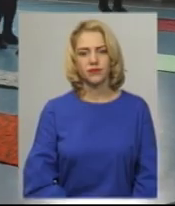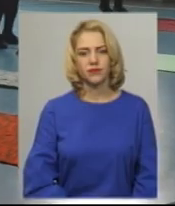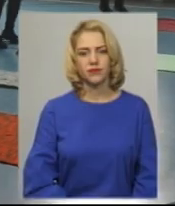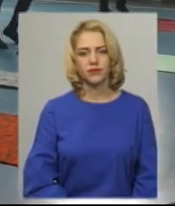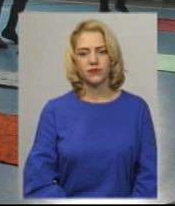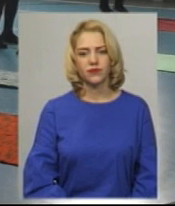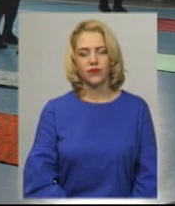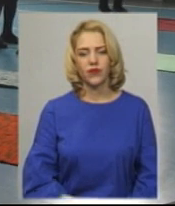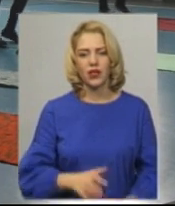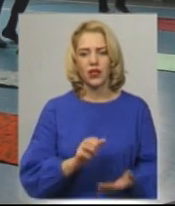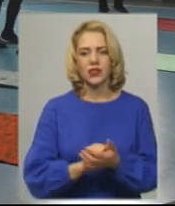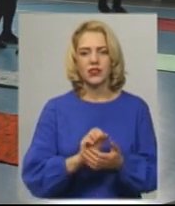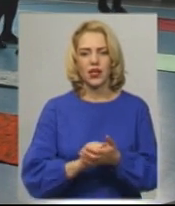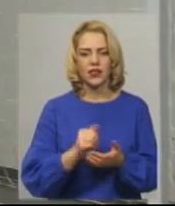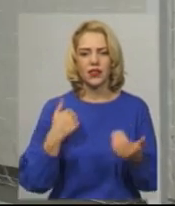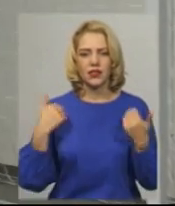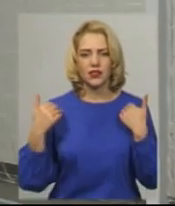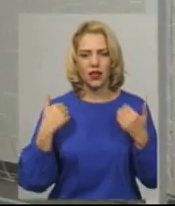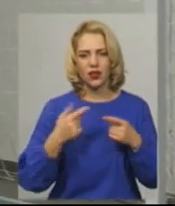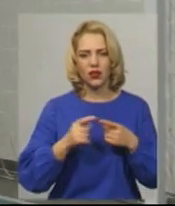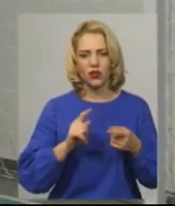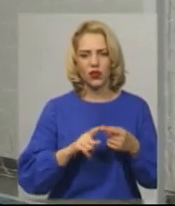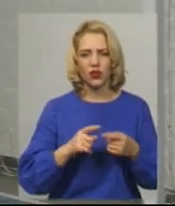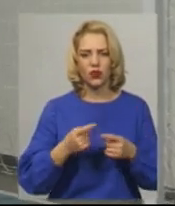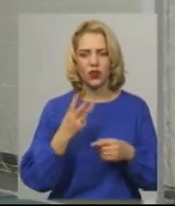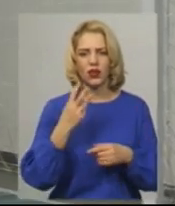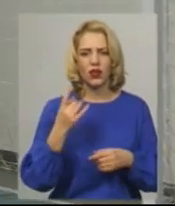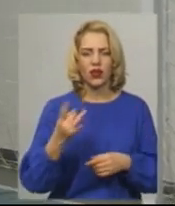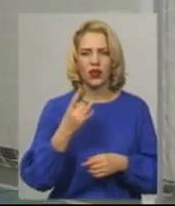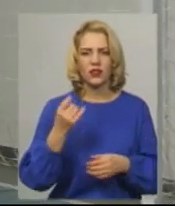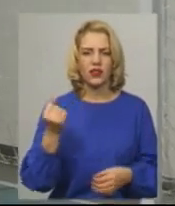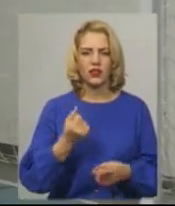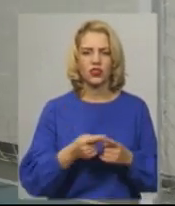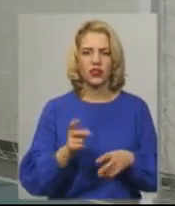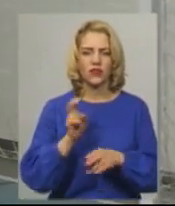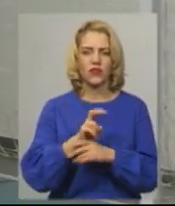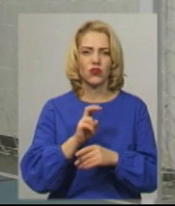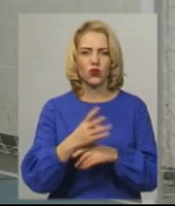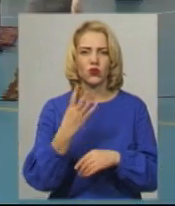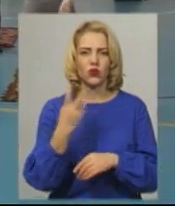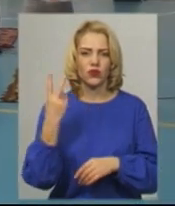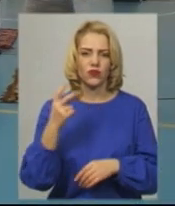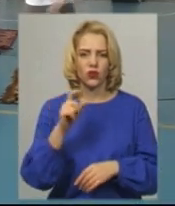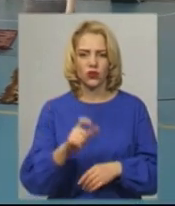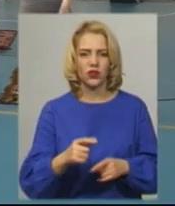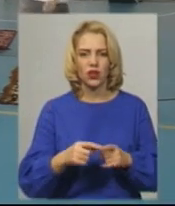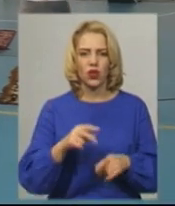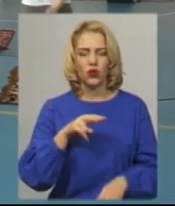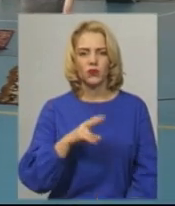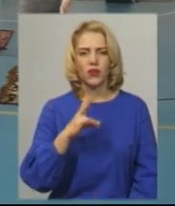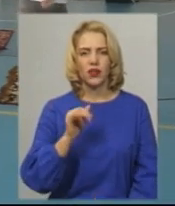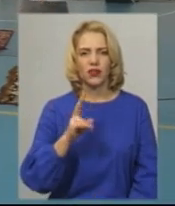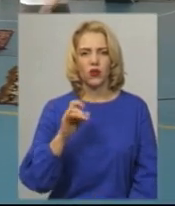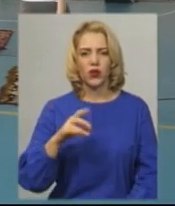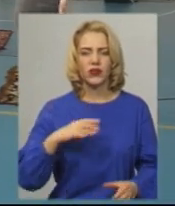Заняття з аеробіки в Славутському університеті третього віку раз на тиждень. Їх відвідує 42 студентки університету. Людмила Ніколюк, тренер